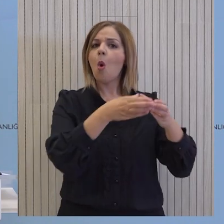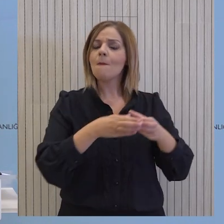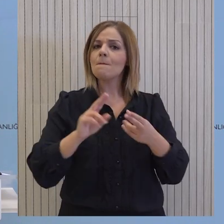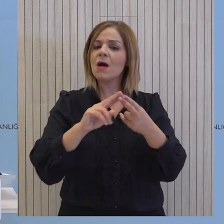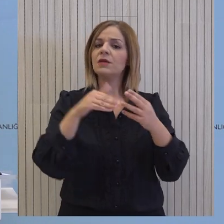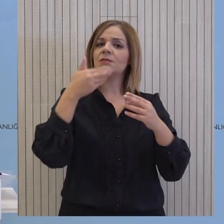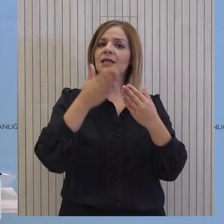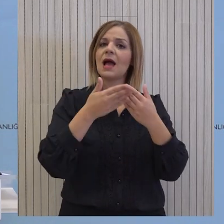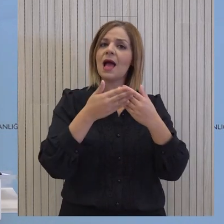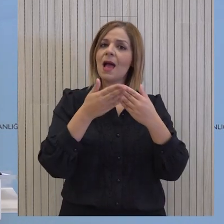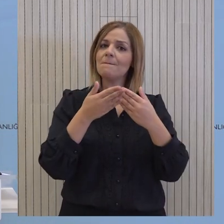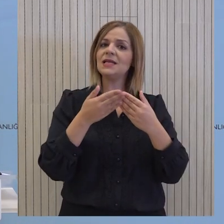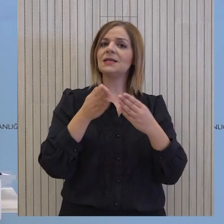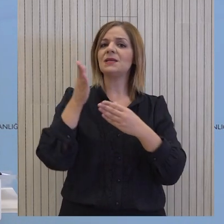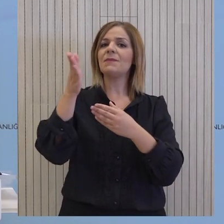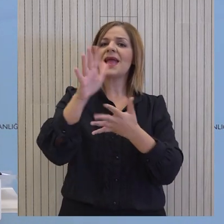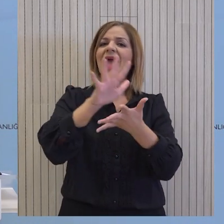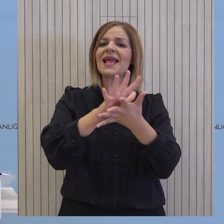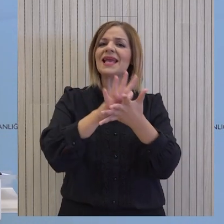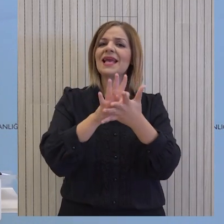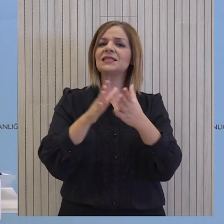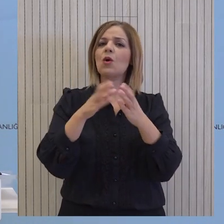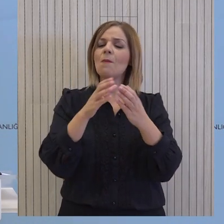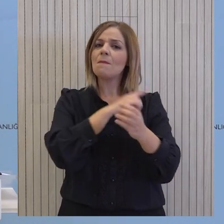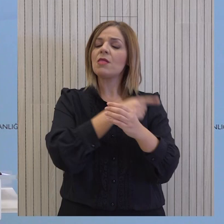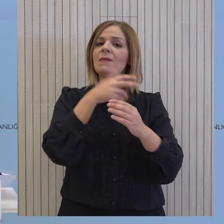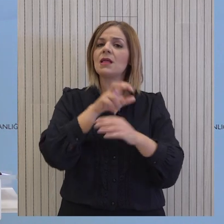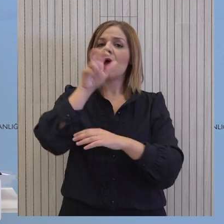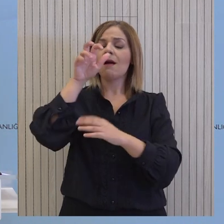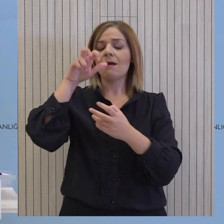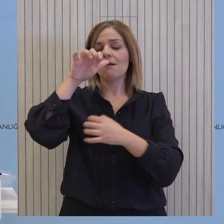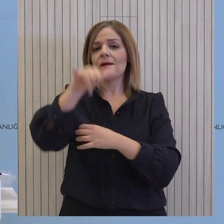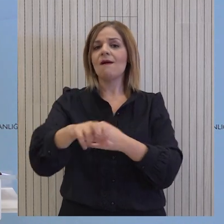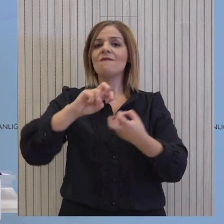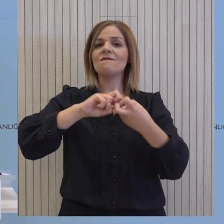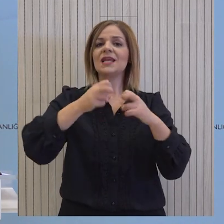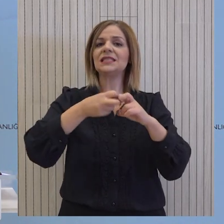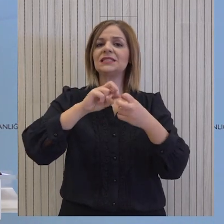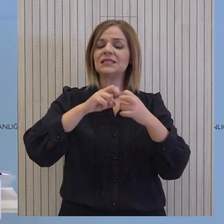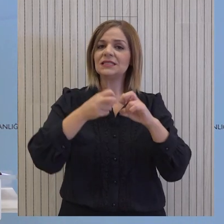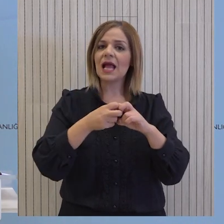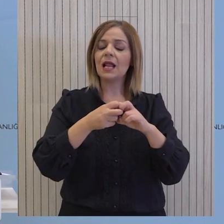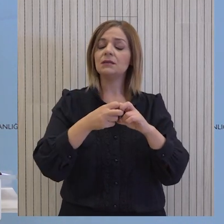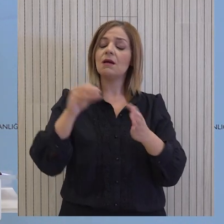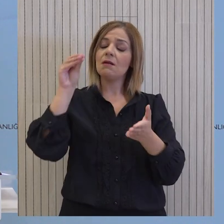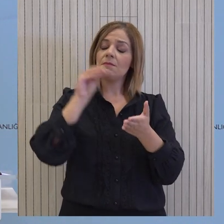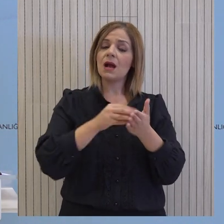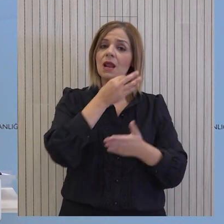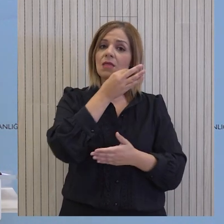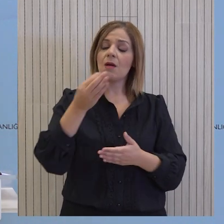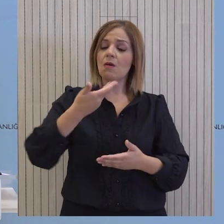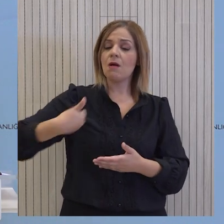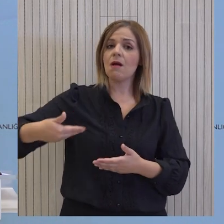πραγματοποιήσει επίσκεψη και στις εγκύτριες δυνάμεις και στις Βρυξέλλες, όπου θα έχει σειρά επαθών. Υπογραμμίζουμε, για άλλη μια φορά, την